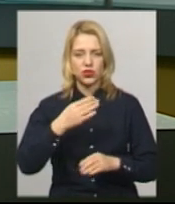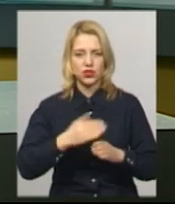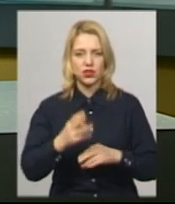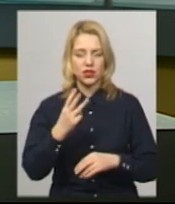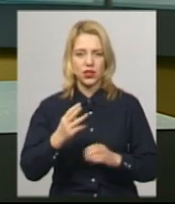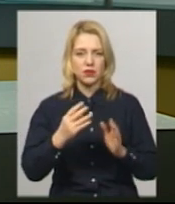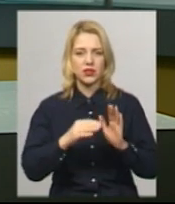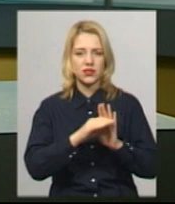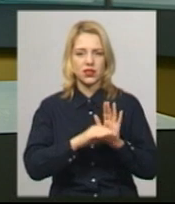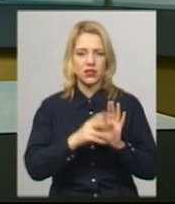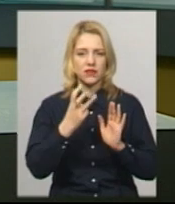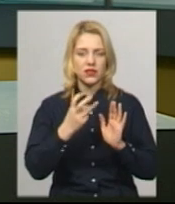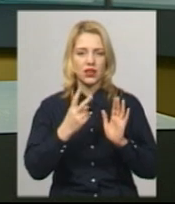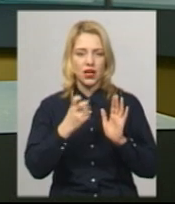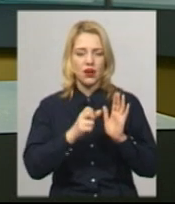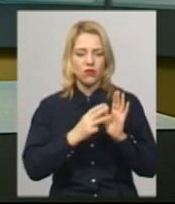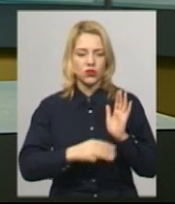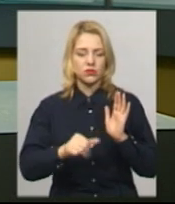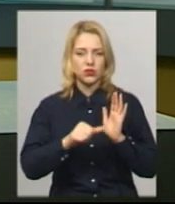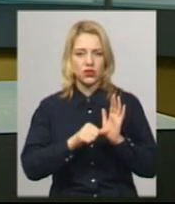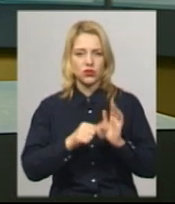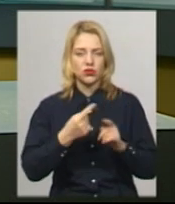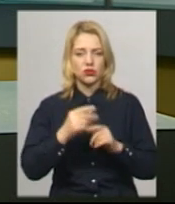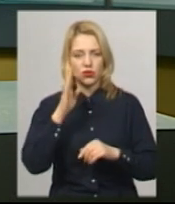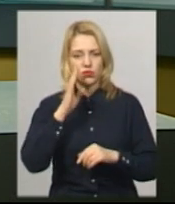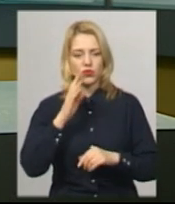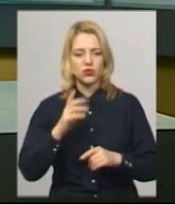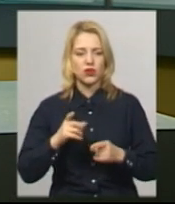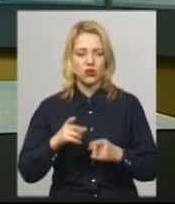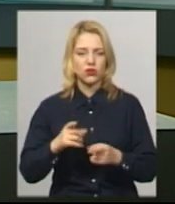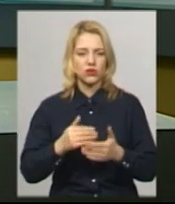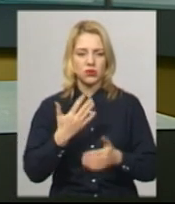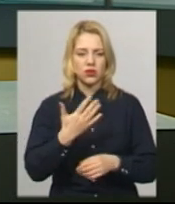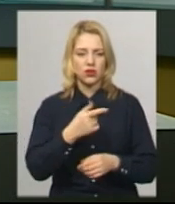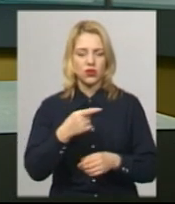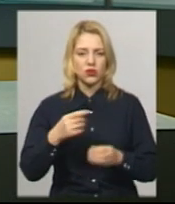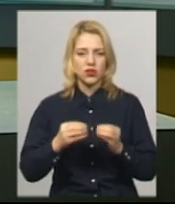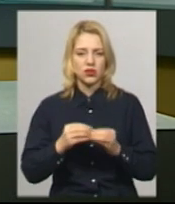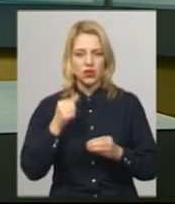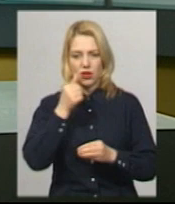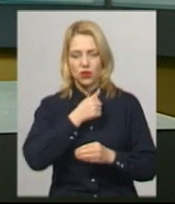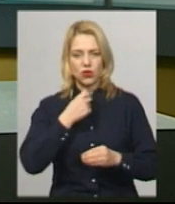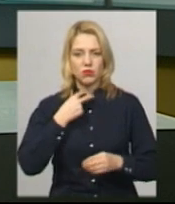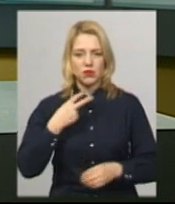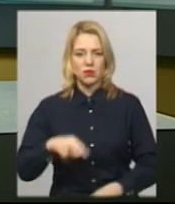286 Кримінального кодексу України. Йому загрожує від 5 до 10 років позбавлення волі.